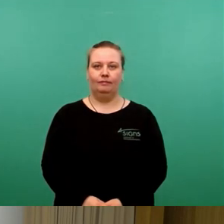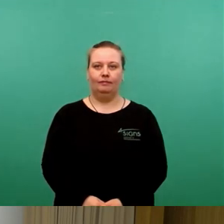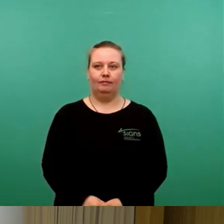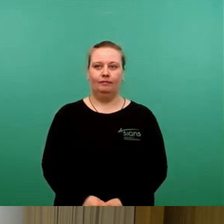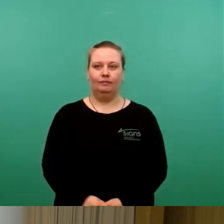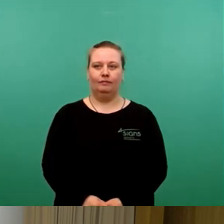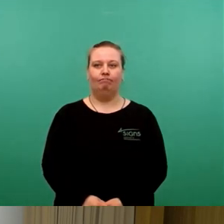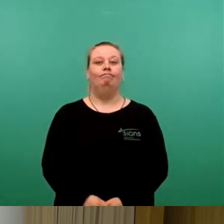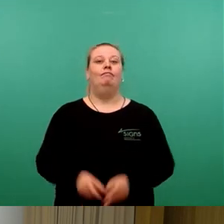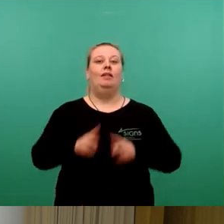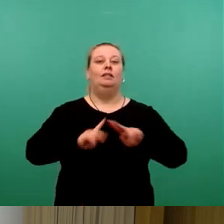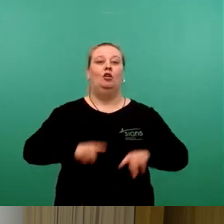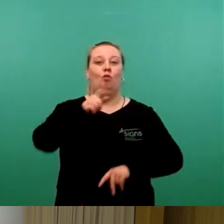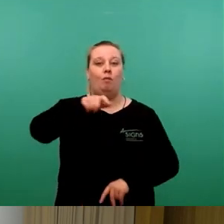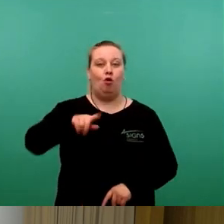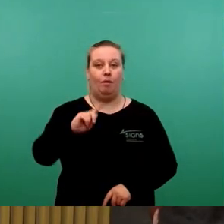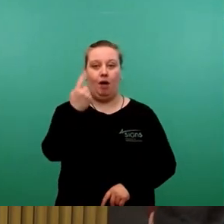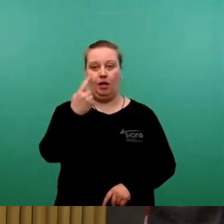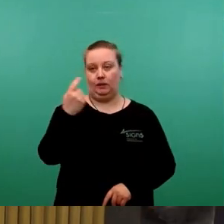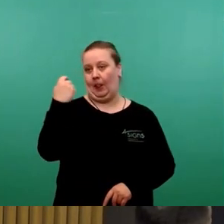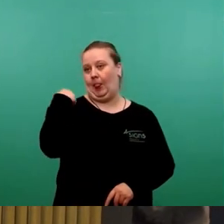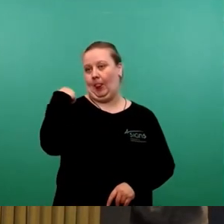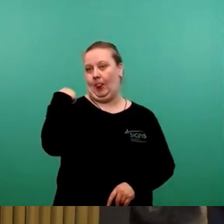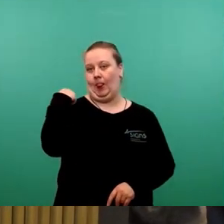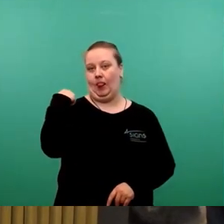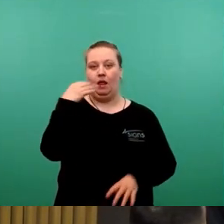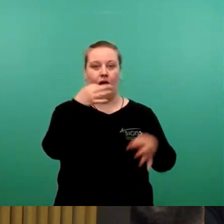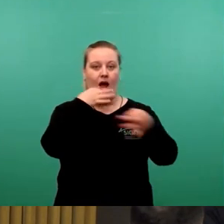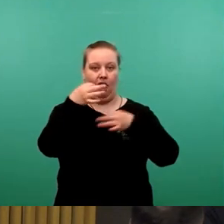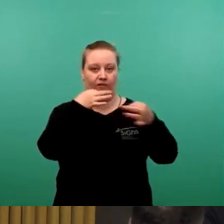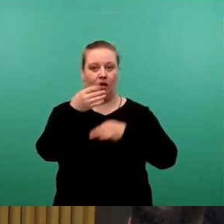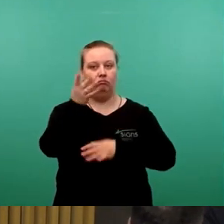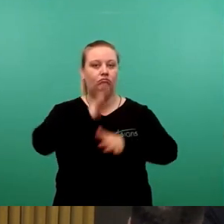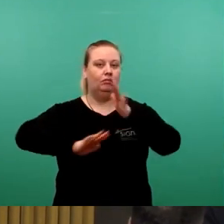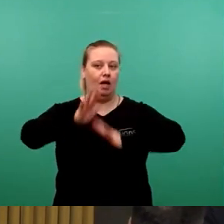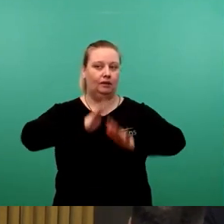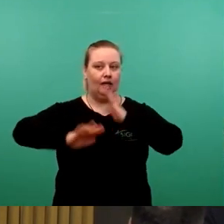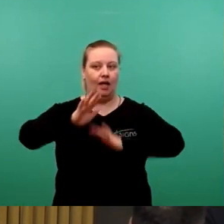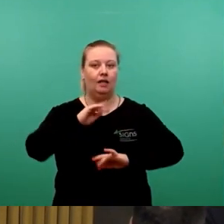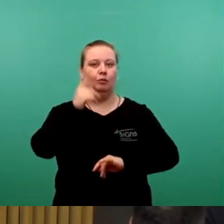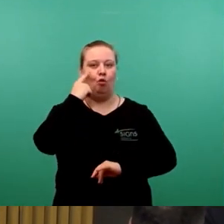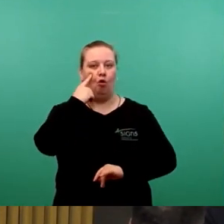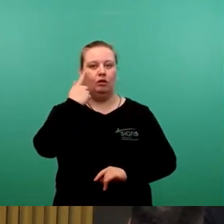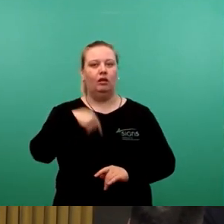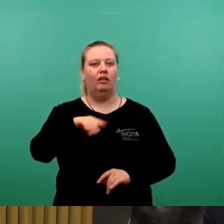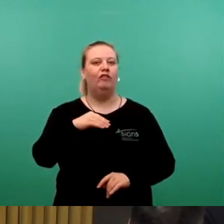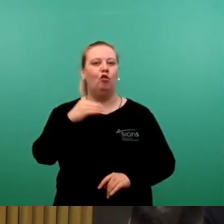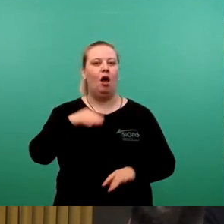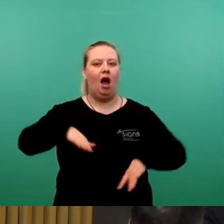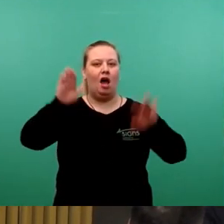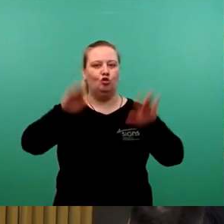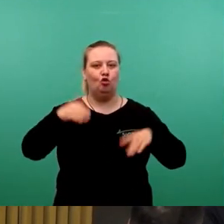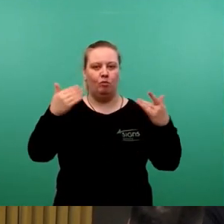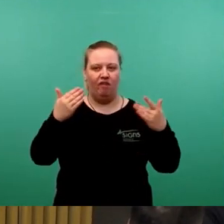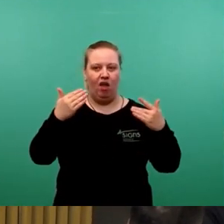Sehr geehrter Herr Oberbürgermeister, in einer kürzlich beantworteten Anfrage führten Sie aus, dass für die Errichtung des Wohnheims für Asylbewerber auf dem Grundstück am